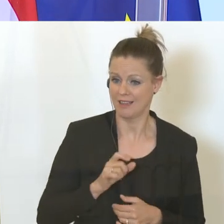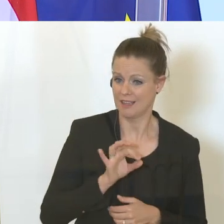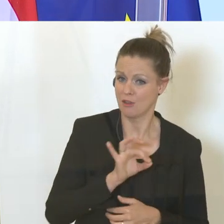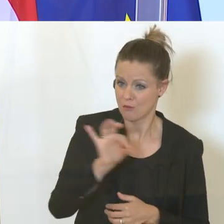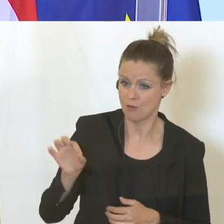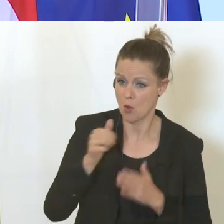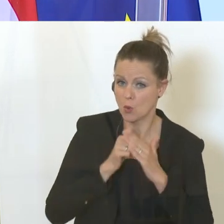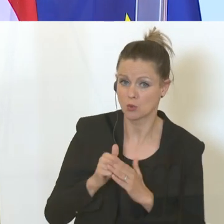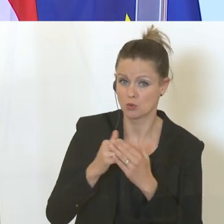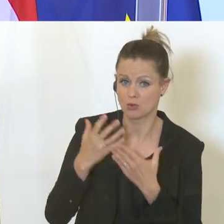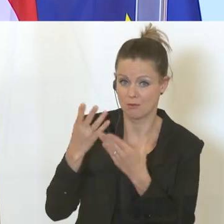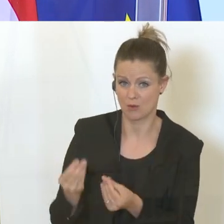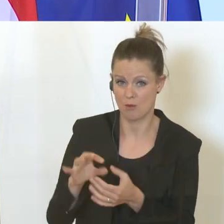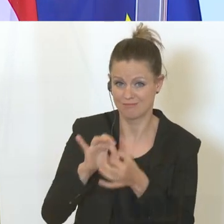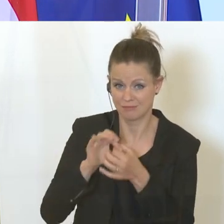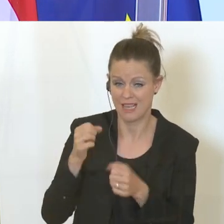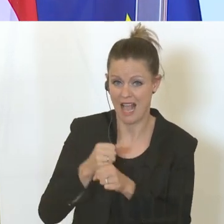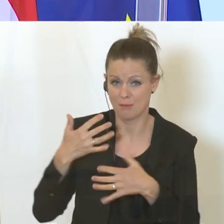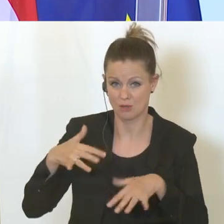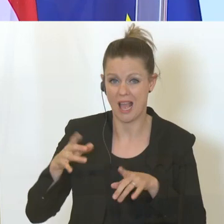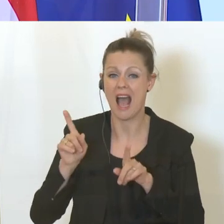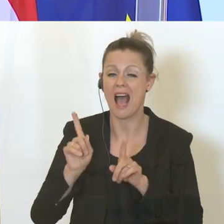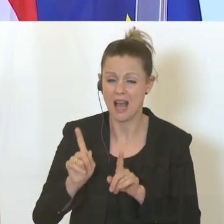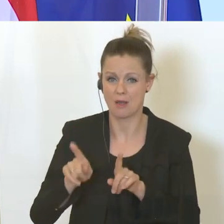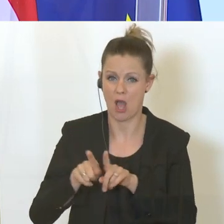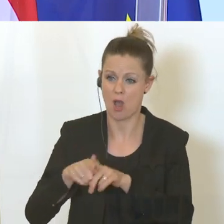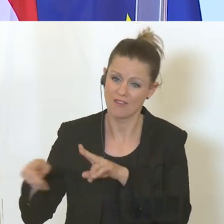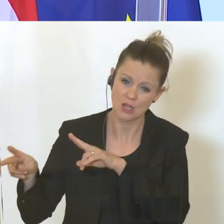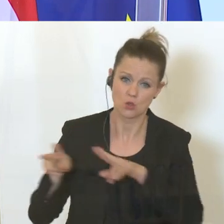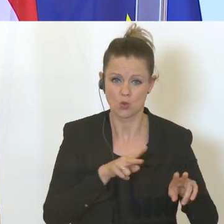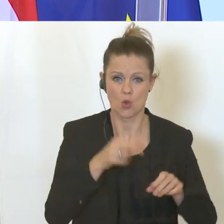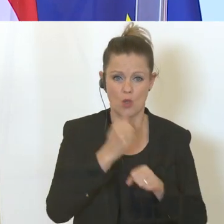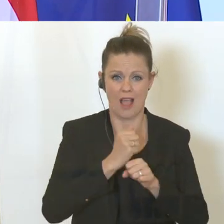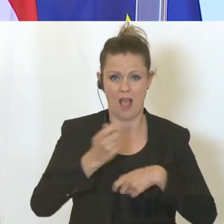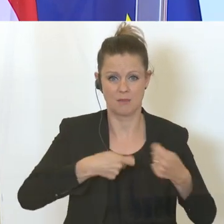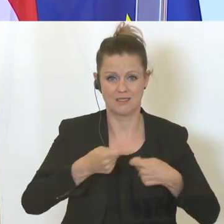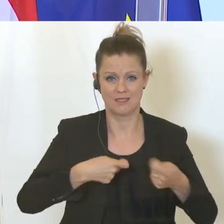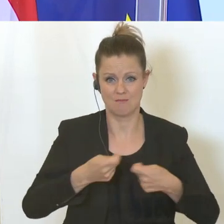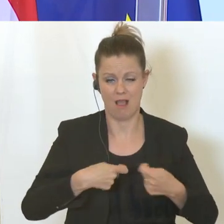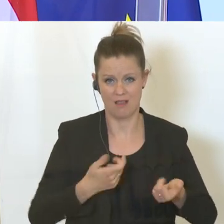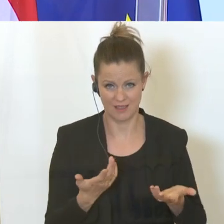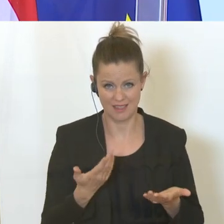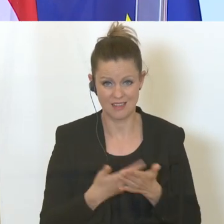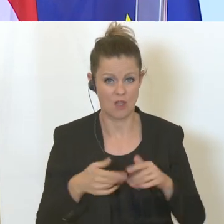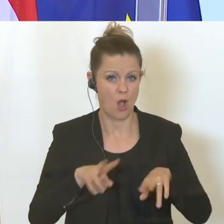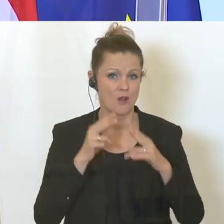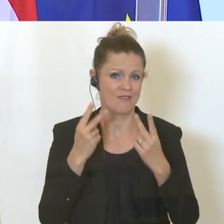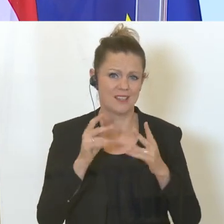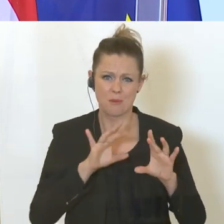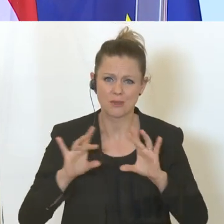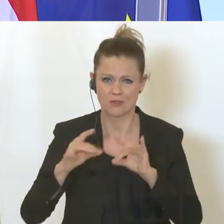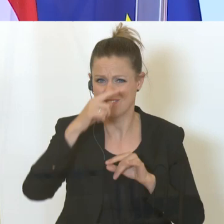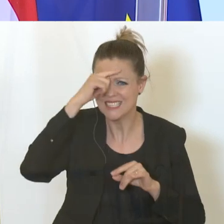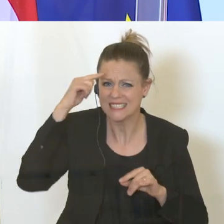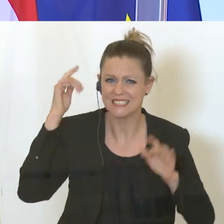bekommen für die Zeit der Arbeitslosigkeit, aber auch schnell wieder vermittelt werden in den Arbeitsmarkt, da es ja wichtig ist, auch einer Beschäftigung, einem